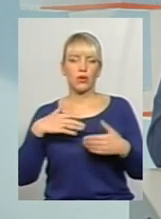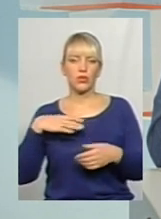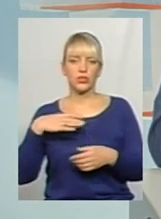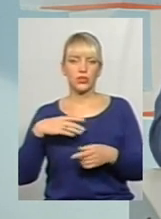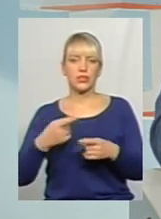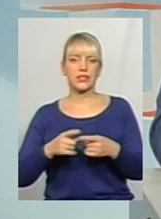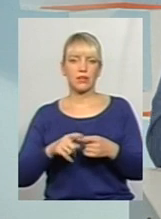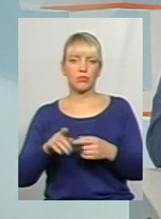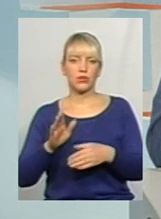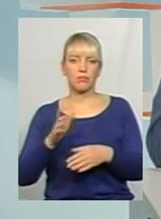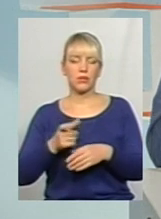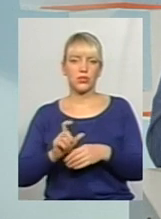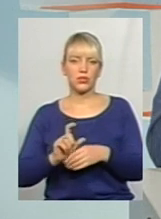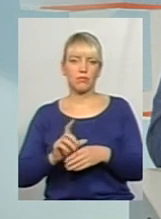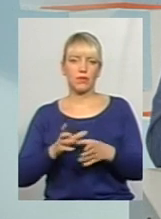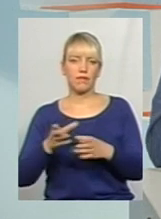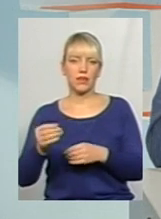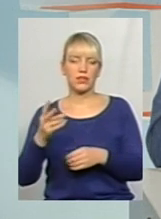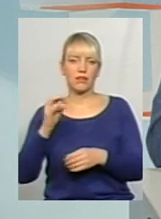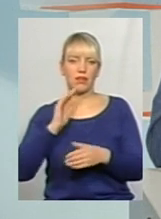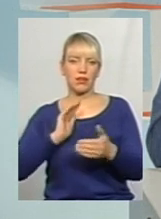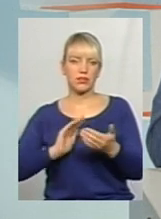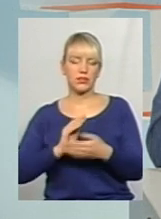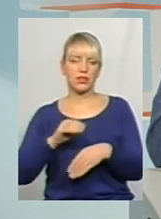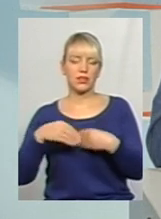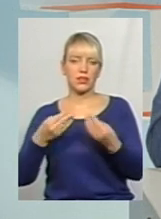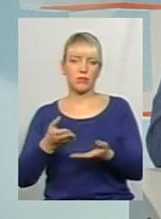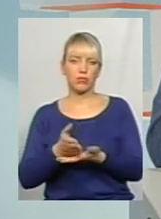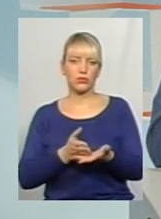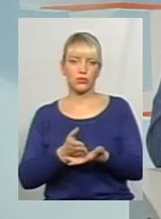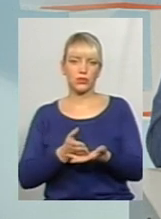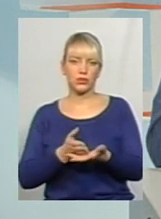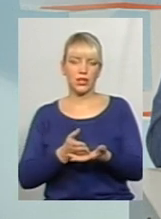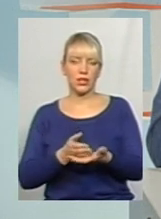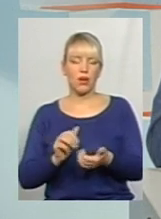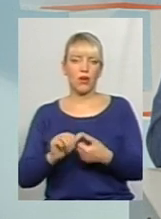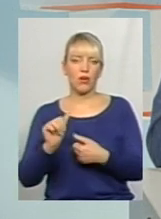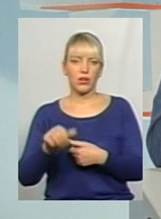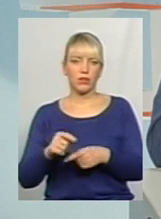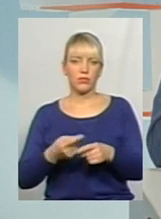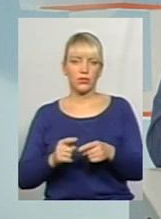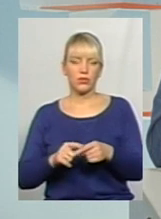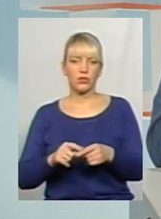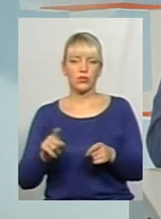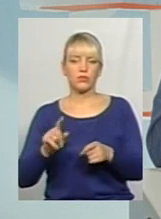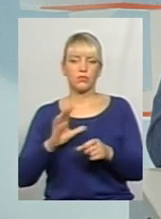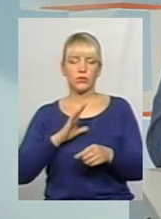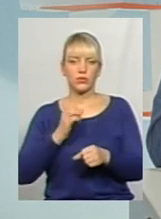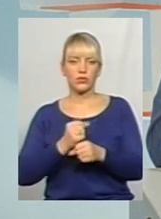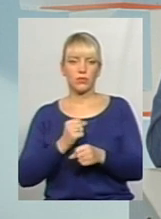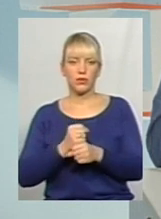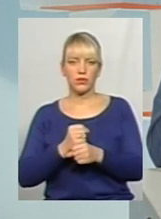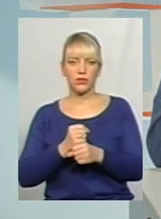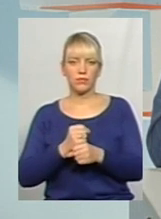це буде більше впливати на якість надання послуг. Крім того, що було зроблено на шеф